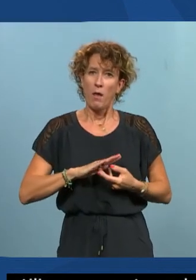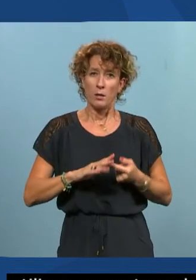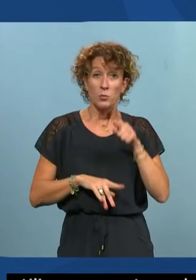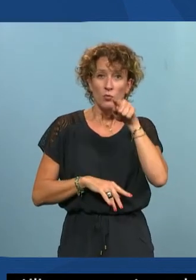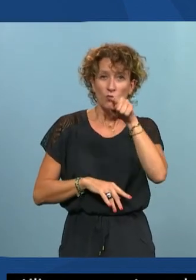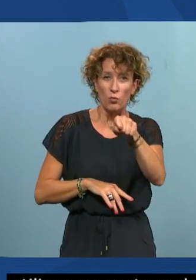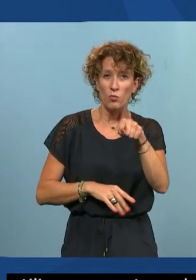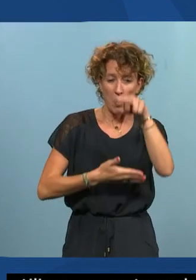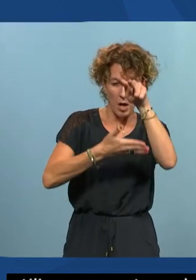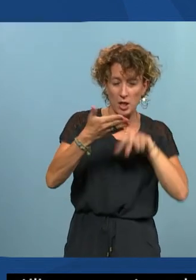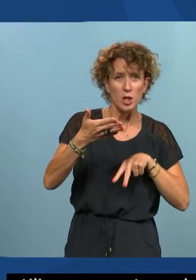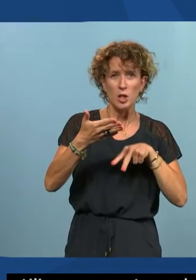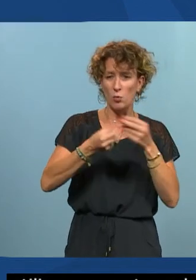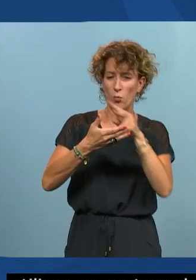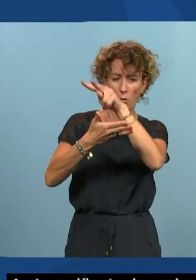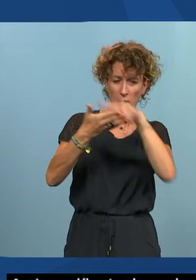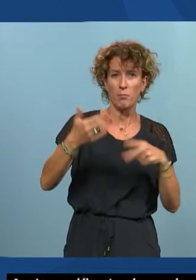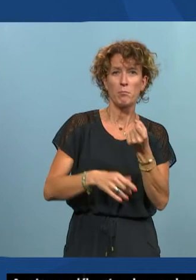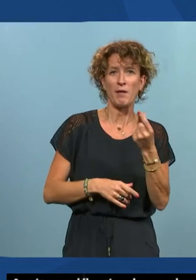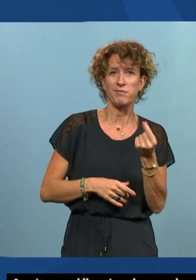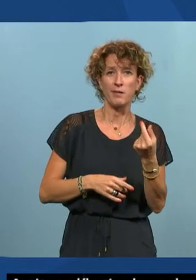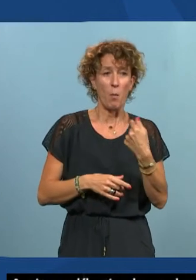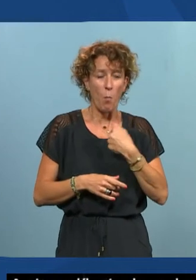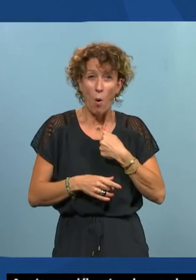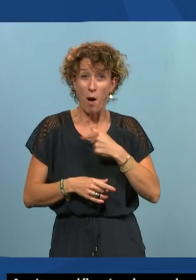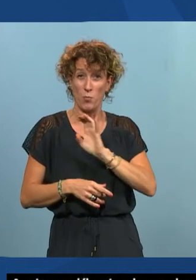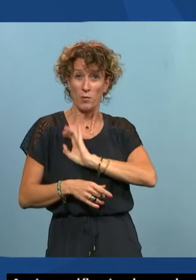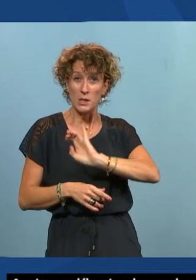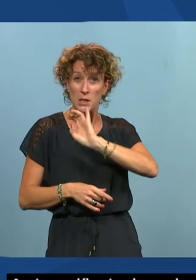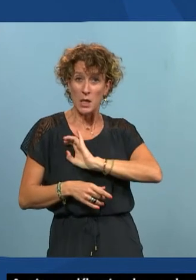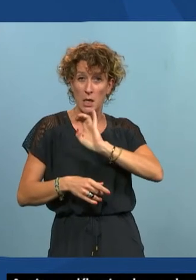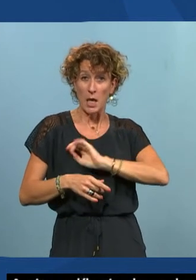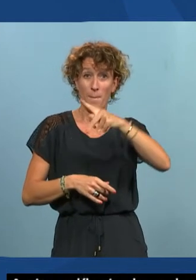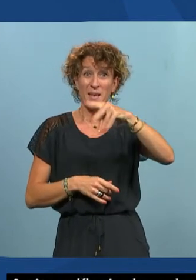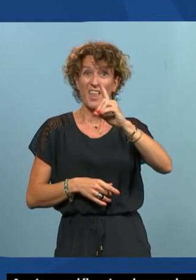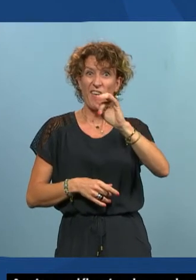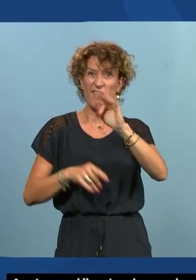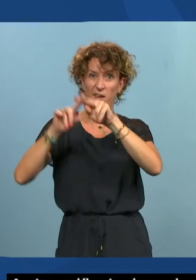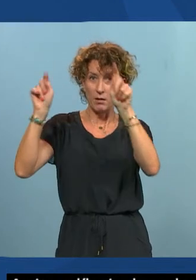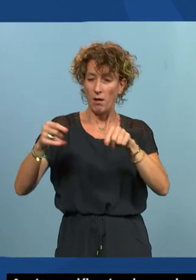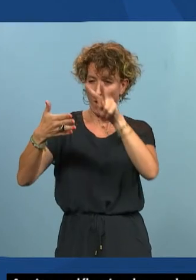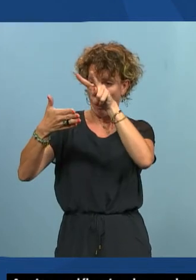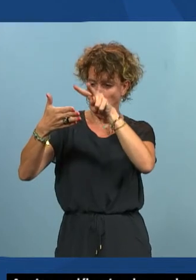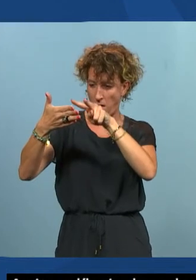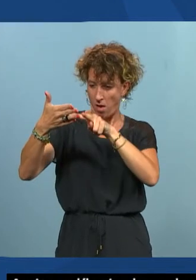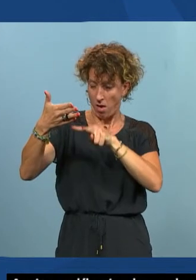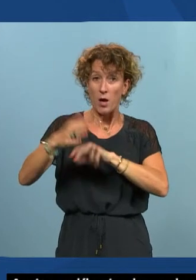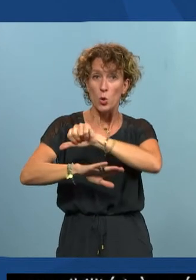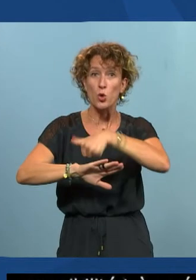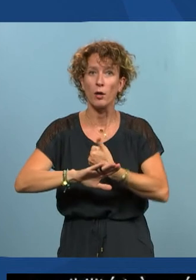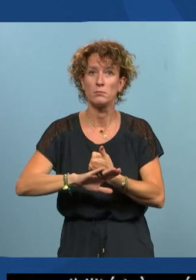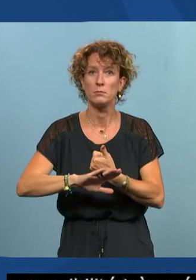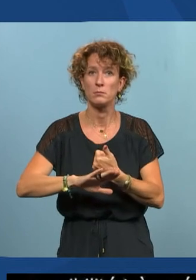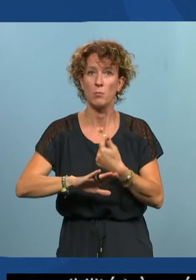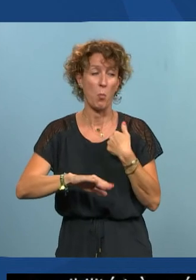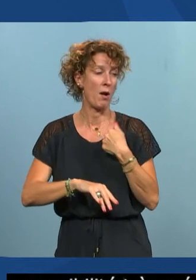document ou lire en diagonale vous allez prendre 5 minutes moi pour essayer de lire un PDF par exemple je vais mettre une heure le dernier PDF que